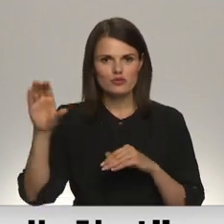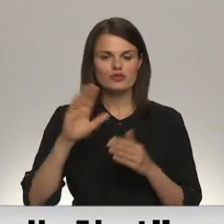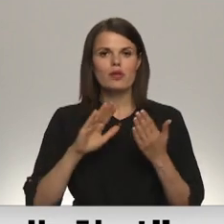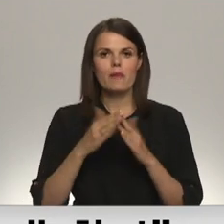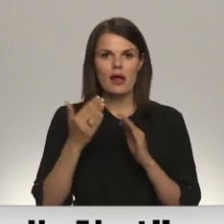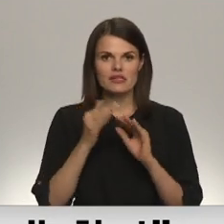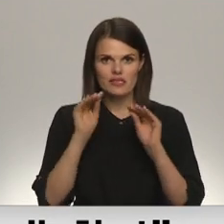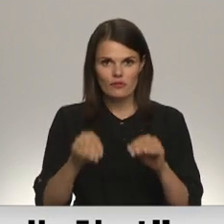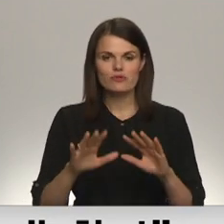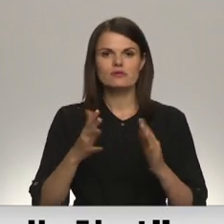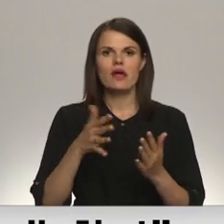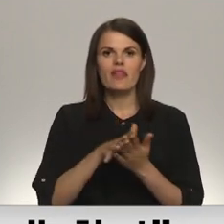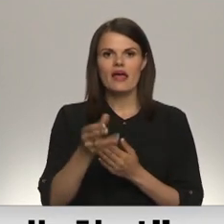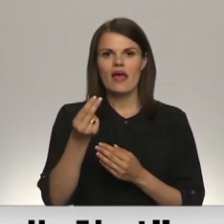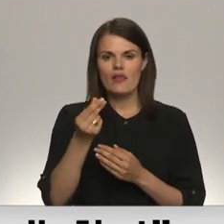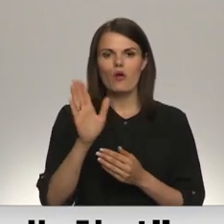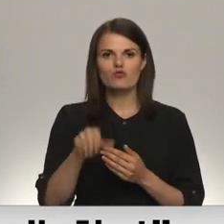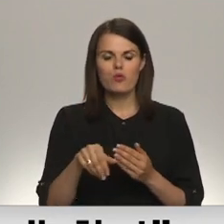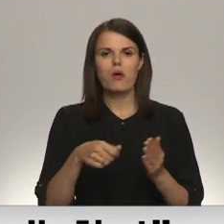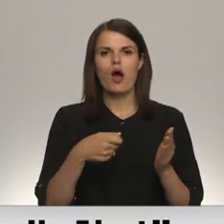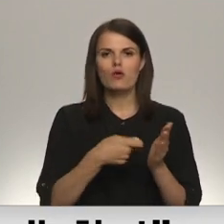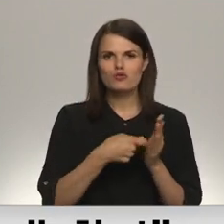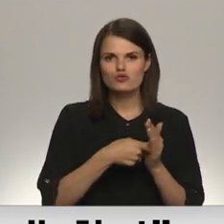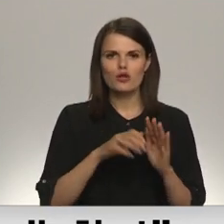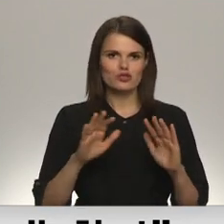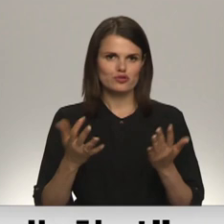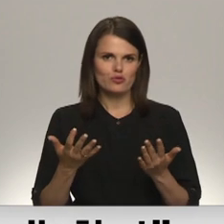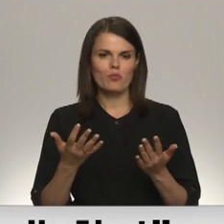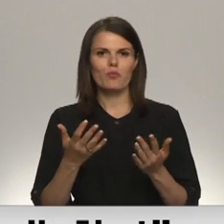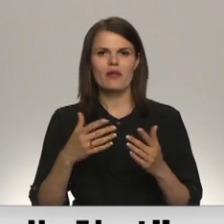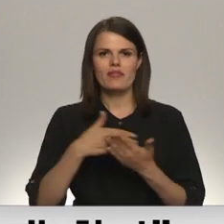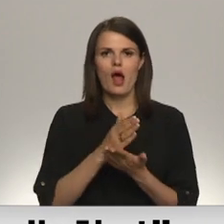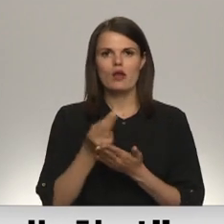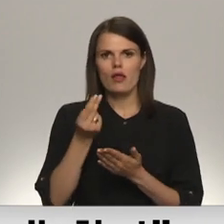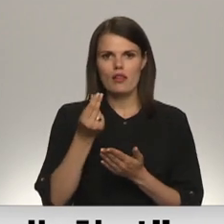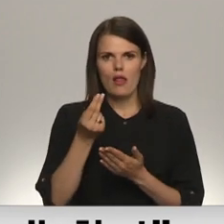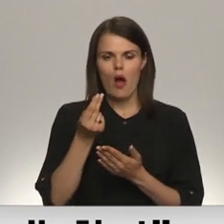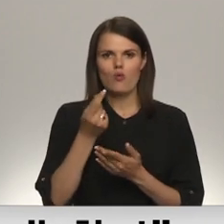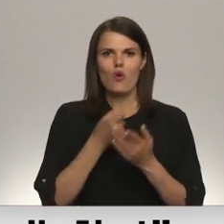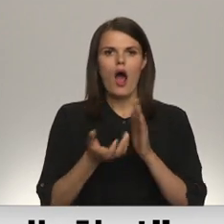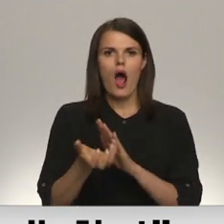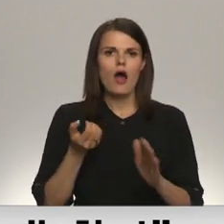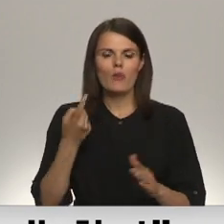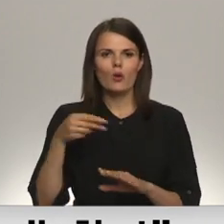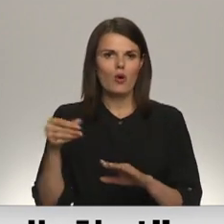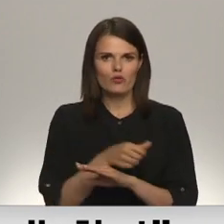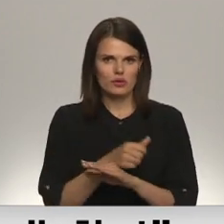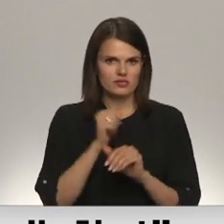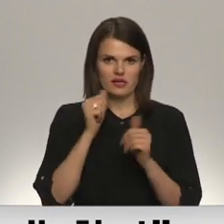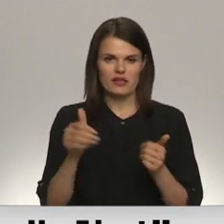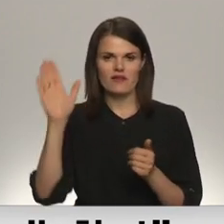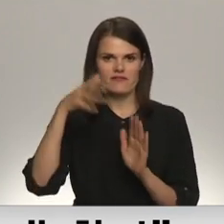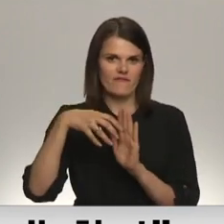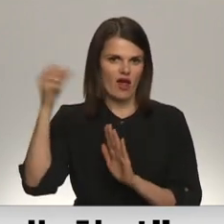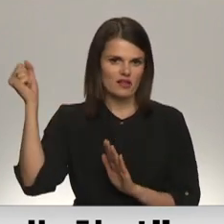uzstādi, tērē nauda par uzturēšanu, bet kaut kādu vismaz daļu naudas plūsmus atpakaļ, ar ko to nosakt, īsti